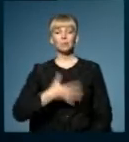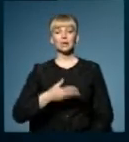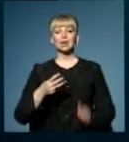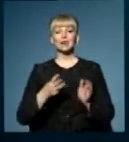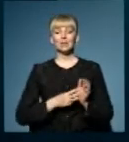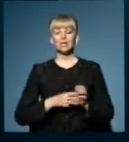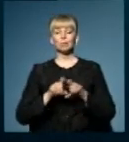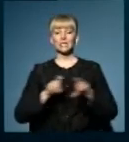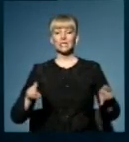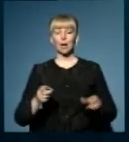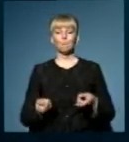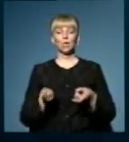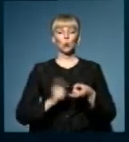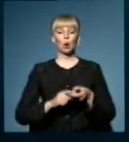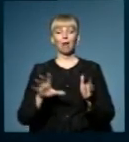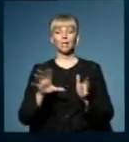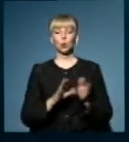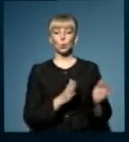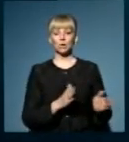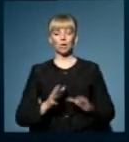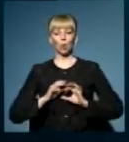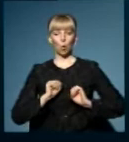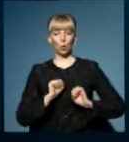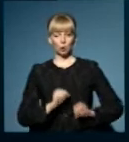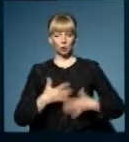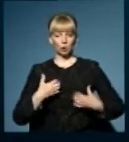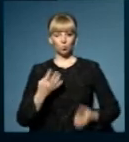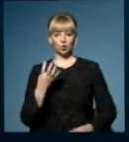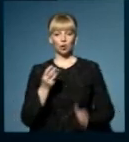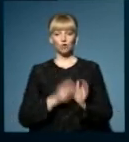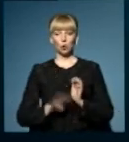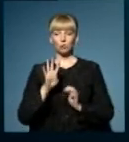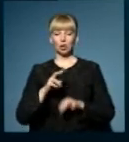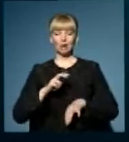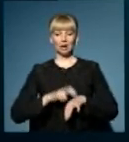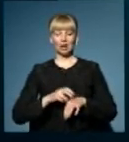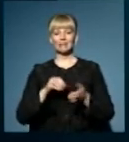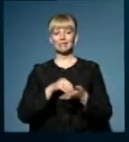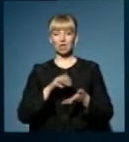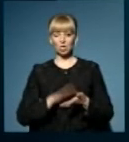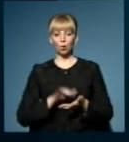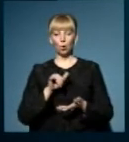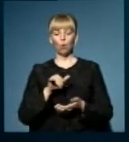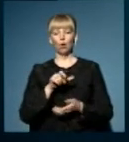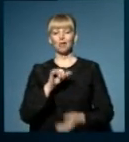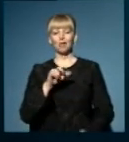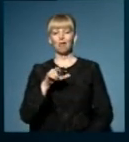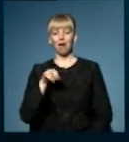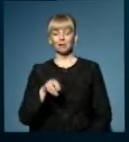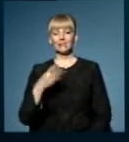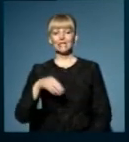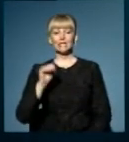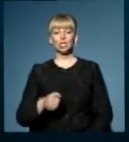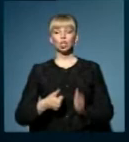закладів підключені до електронної системи охорони здоров'я, 484 лікарі зареєстровані у eHealth, 30